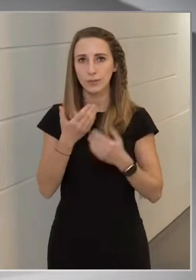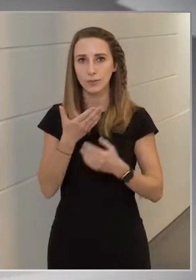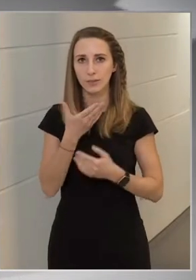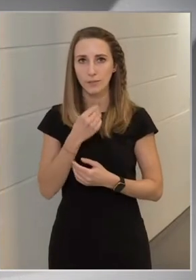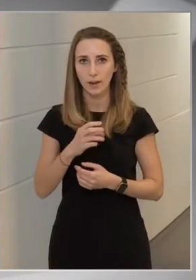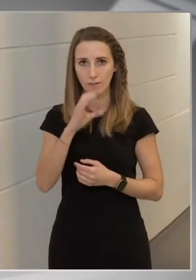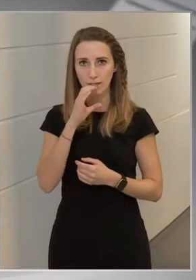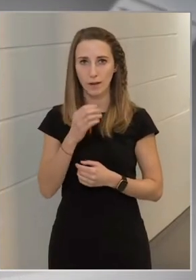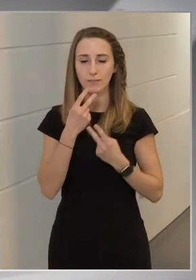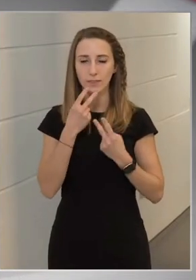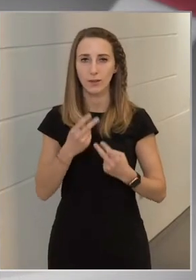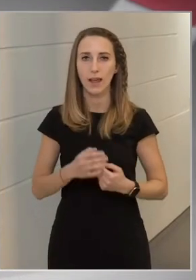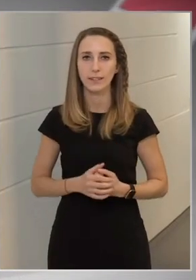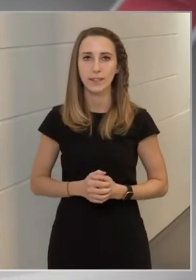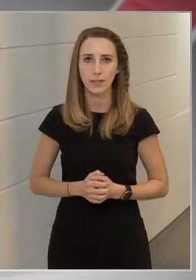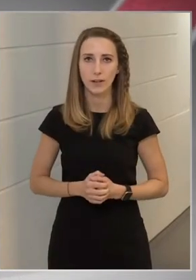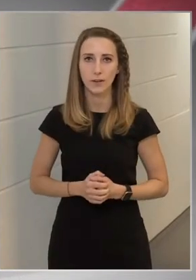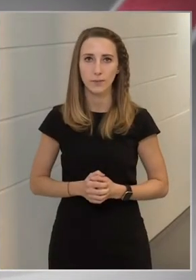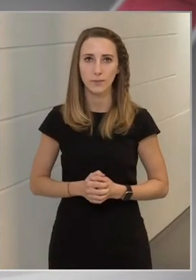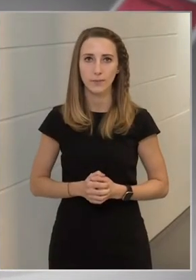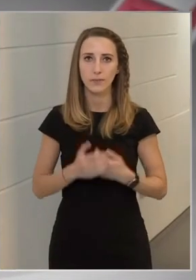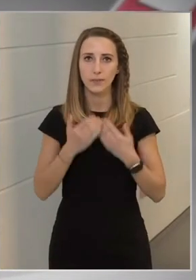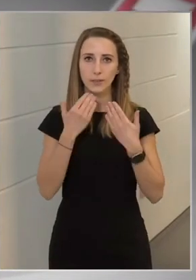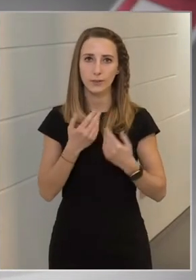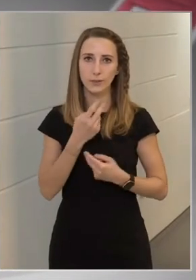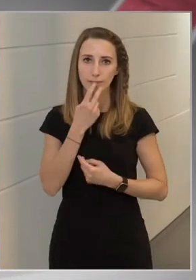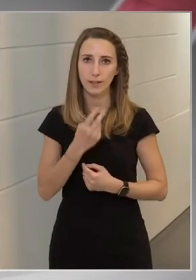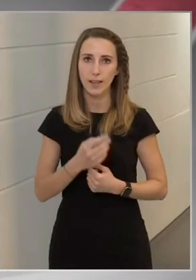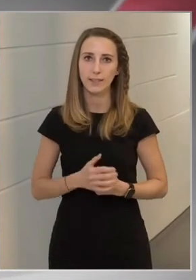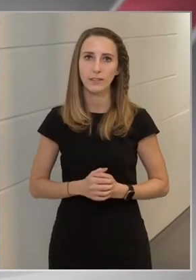Köszönjük, viszontlátásra! Köszönjük, viszontlátásra!